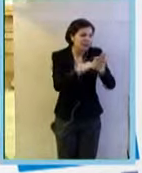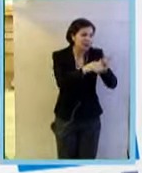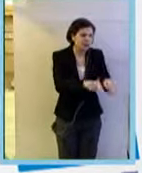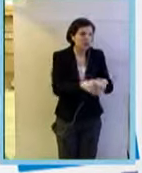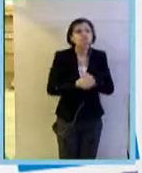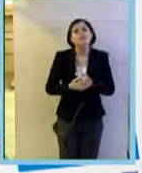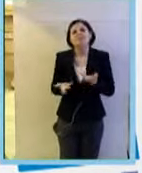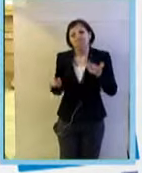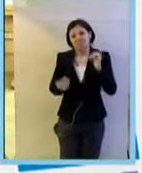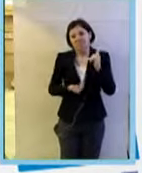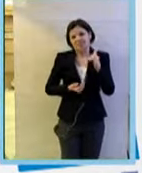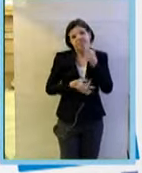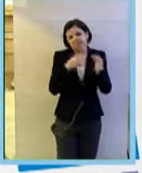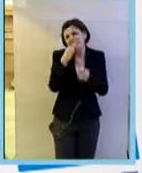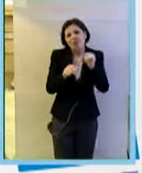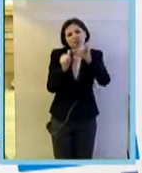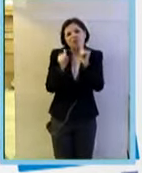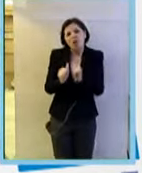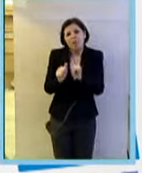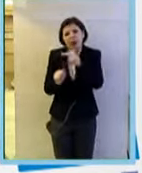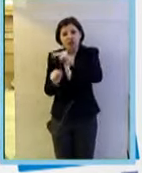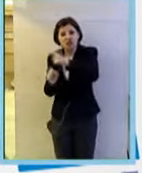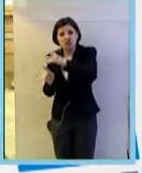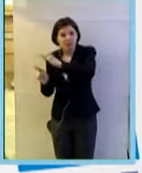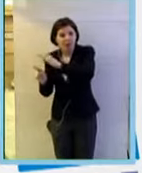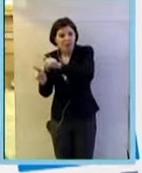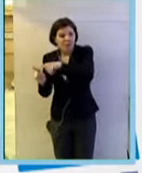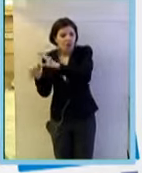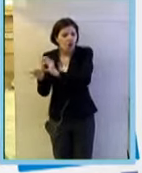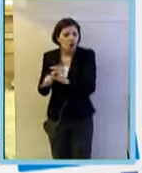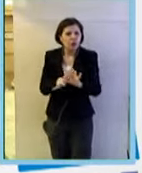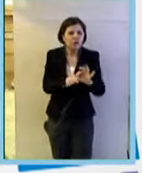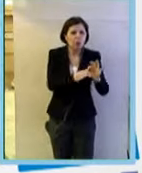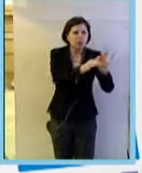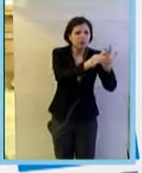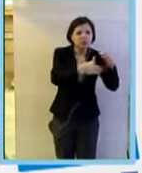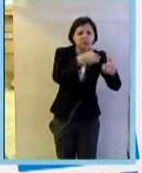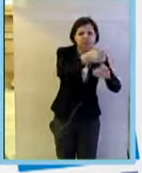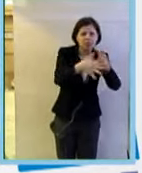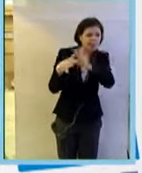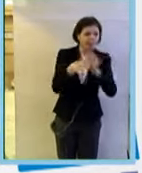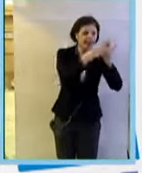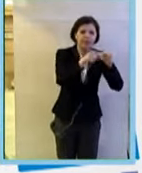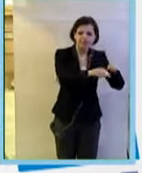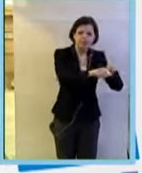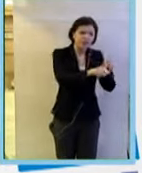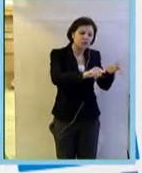Beh, direi che è una diretta continuazione del grande campo dei fattori di crescita e direi che in qualche modo, se ricordo bene,